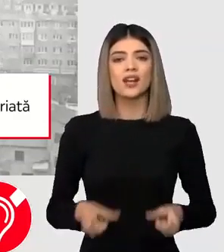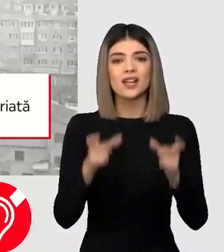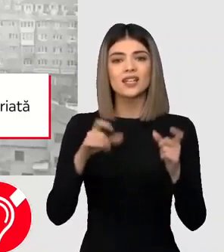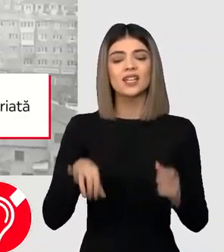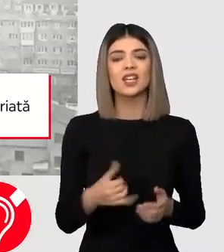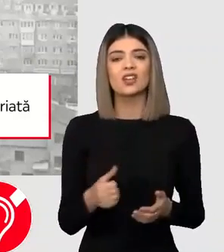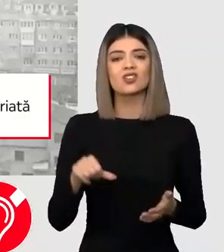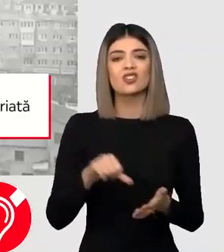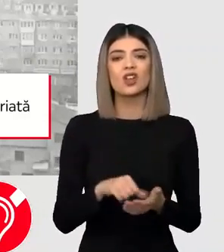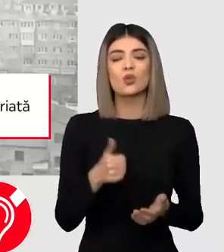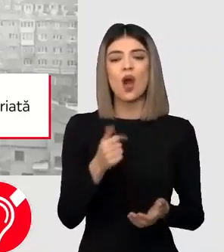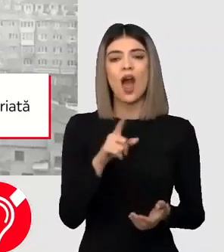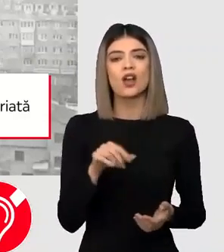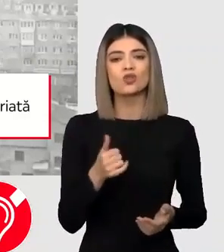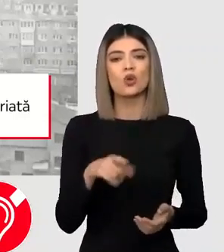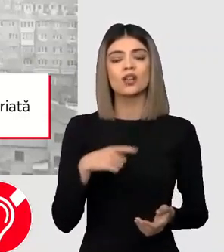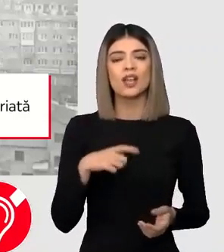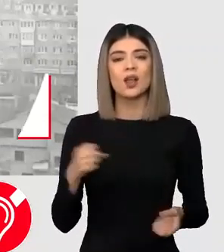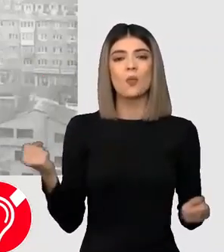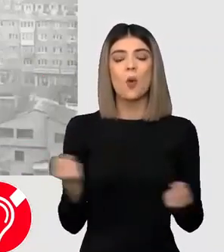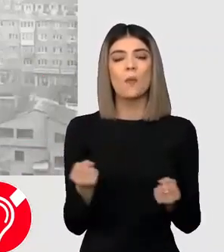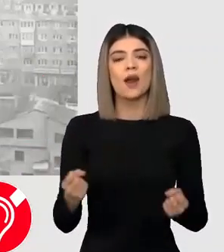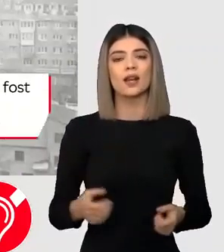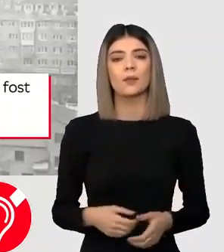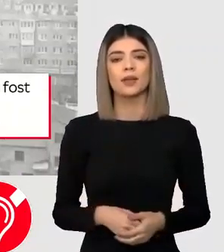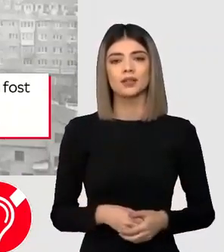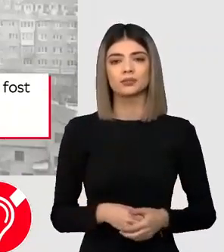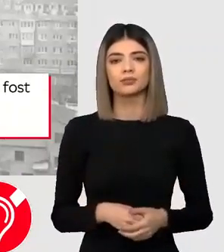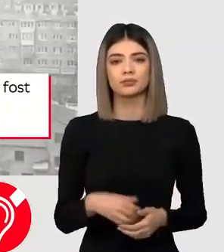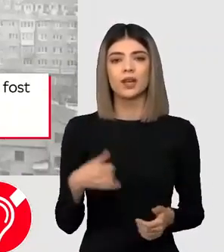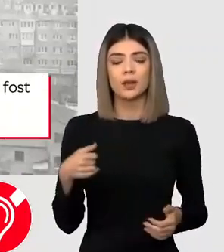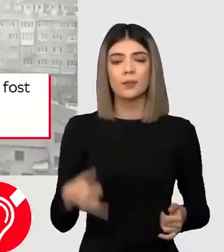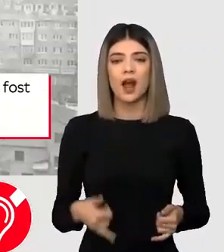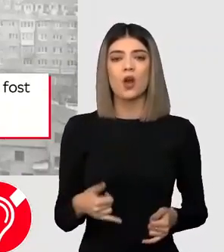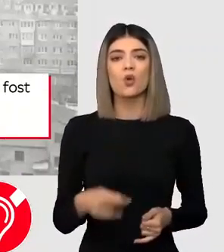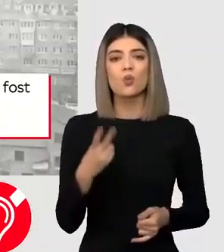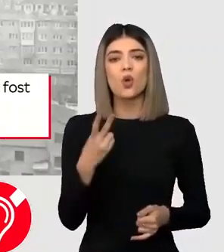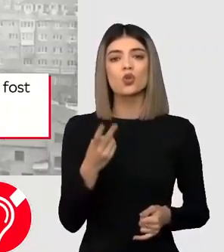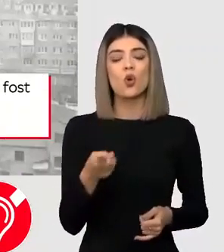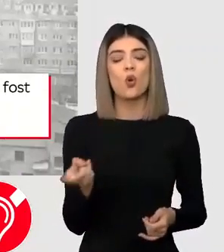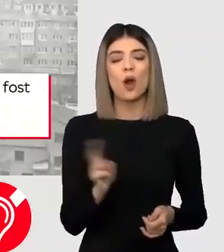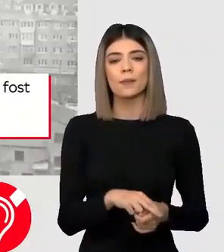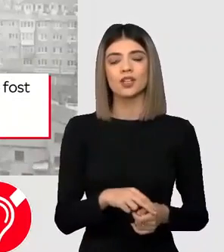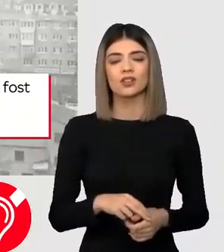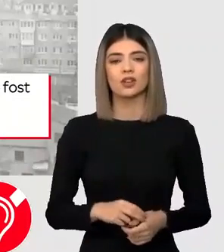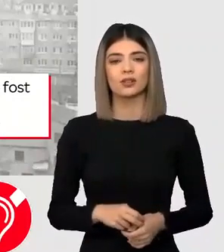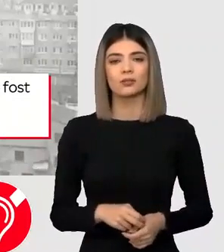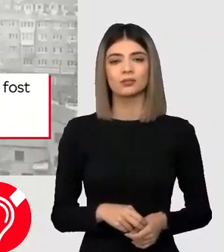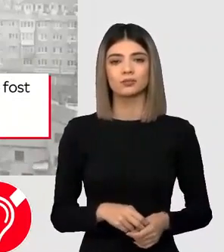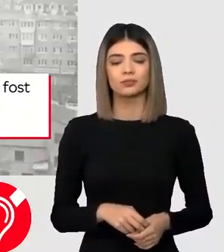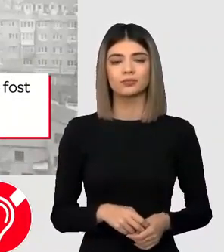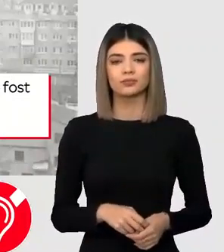punctului de control azot a fost avariată de bombardamente. Până acum, cel puțin două persoane au decedat.